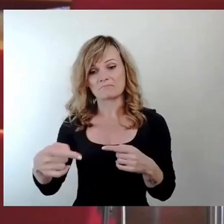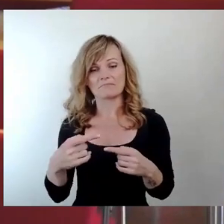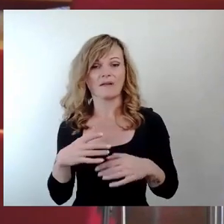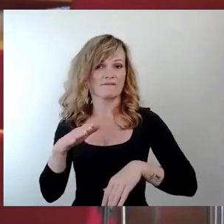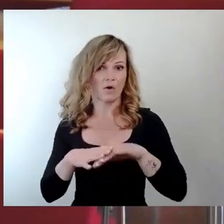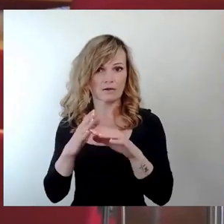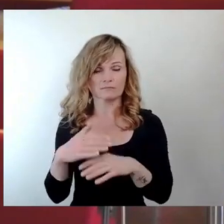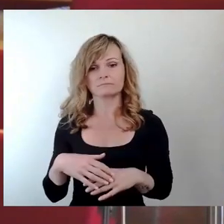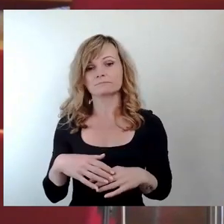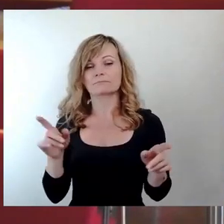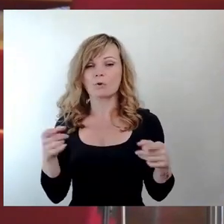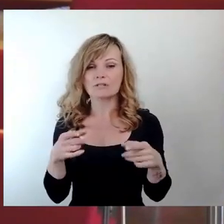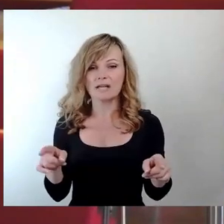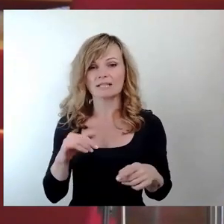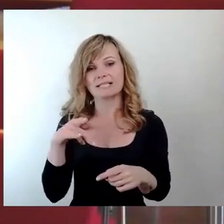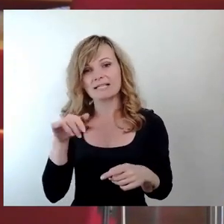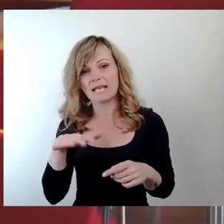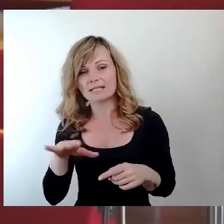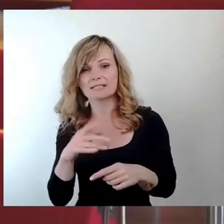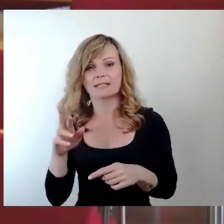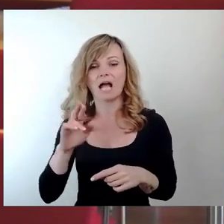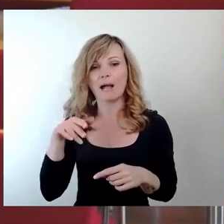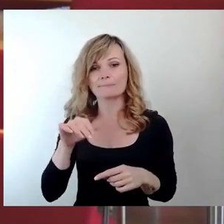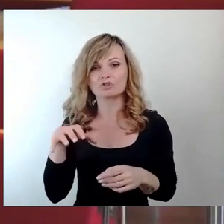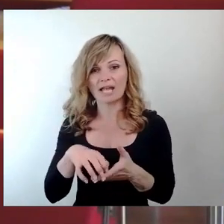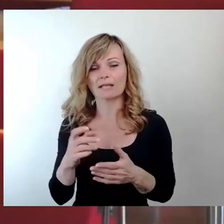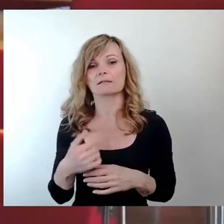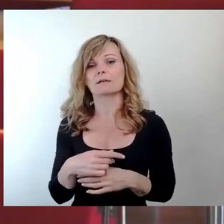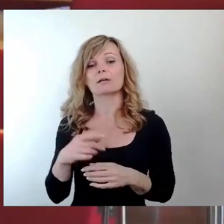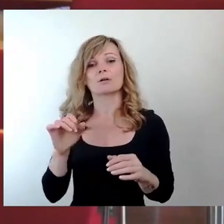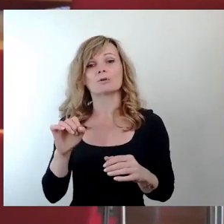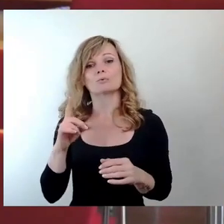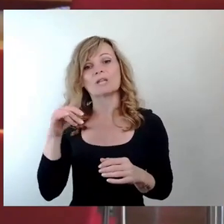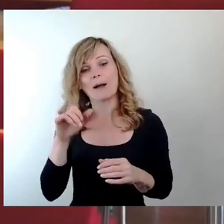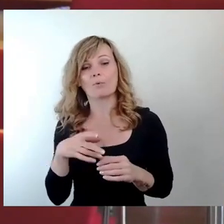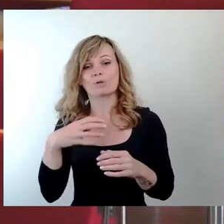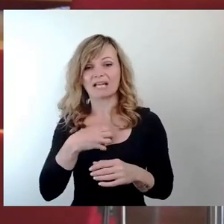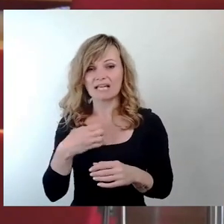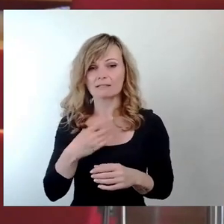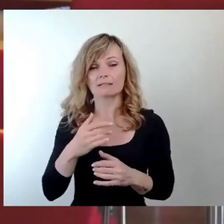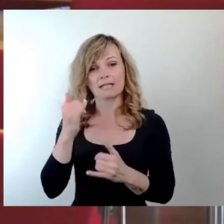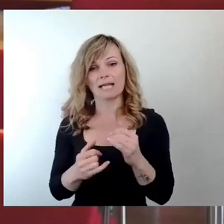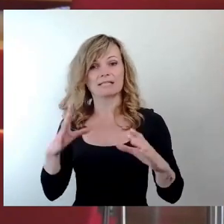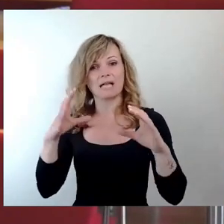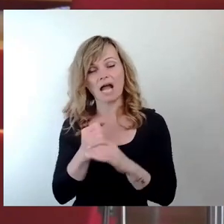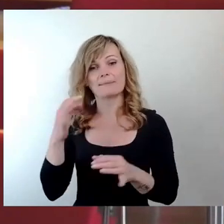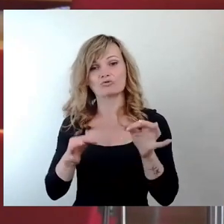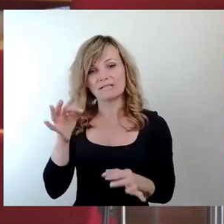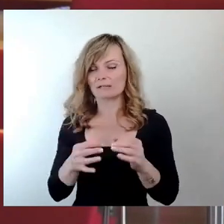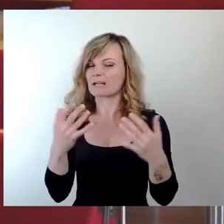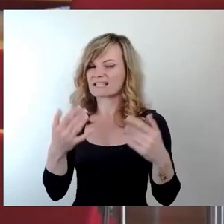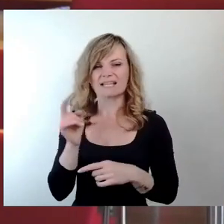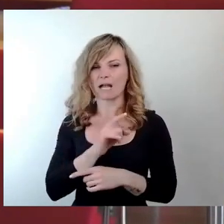-Festival, sowie das letzte Heimspiel der Saison von Dynamo Dresden locken zehntausende Besucher in die Stadt. Davon profitieren die